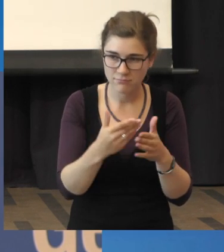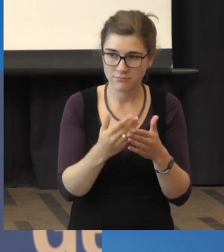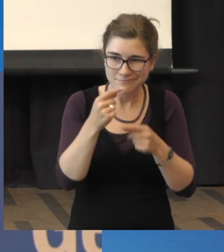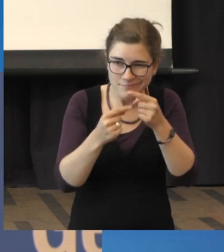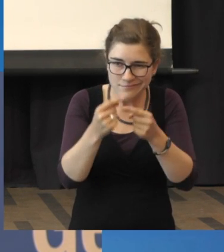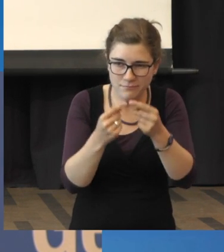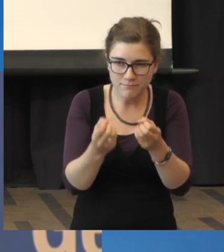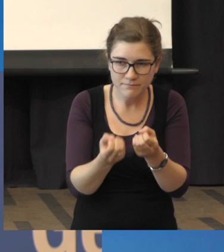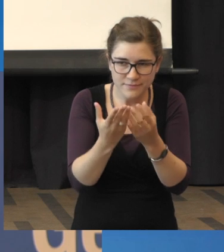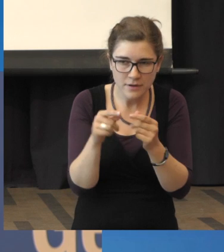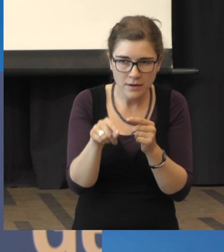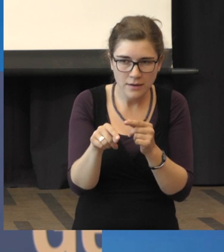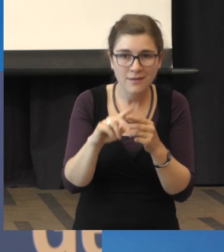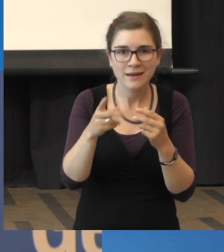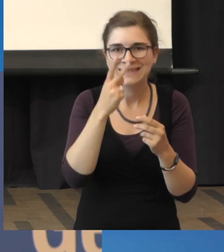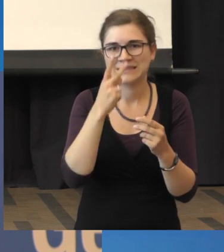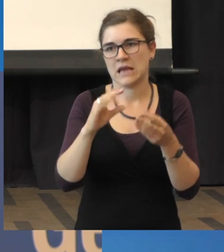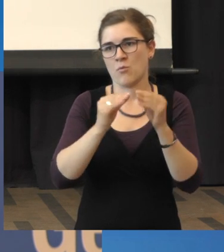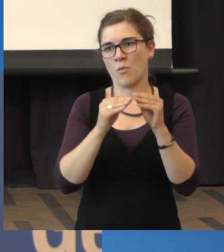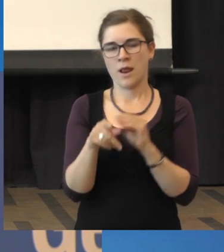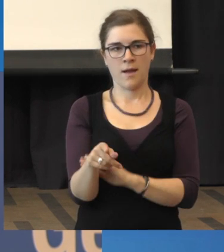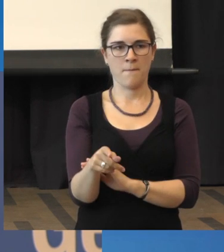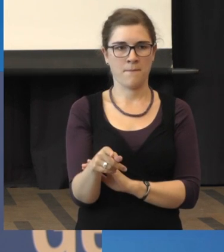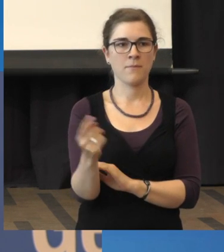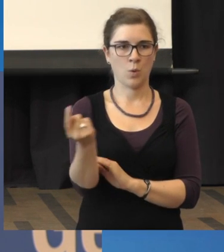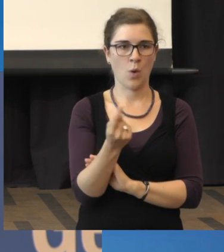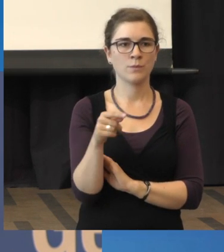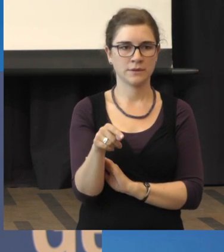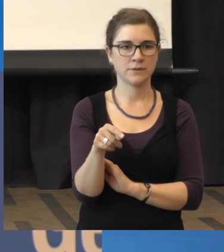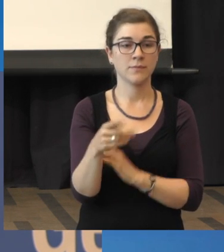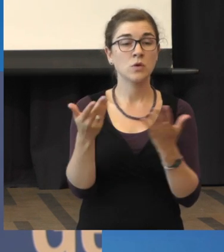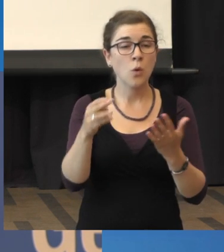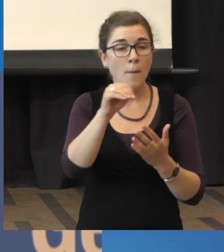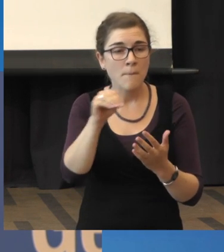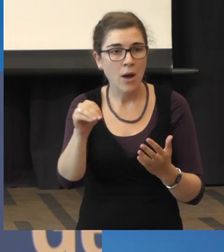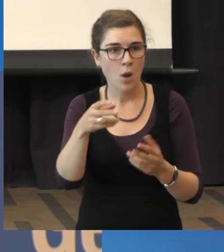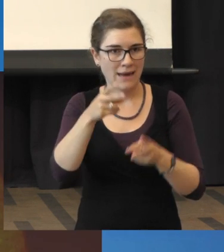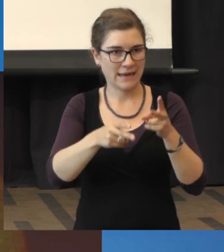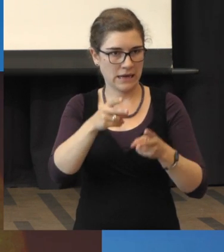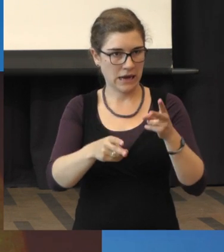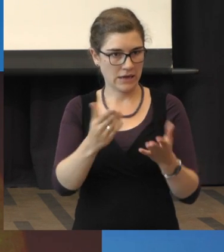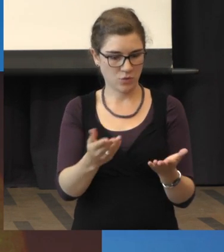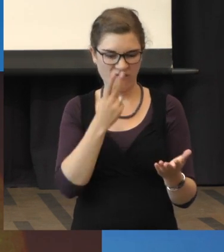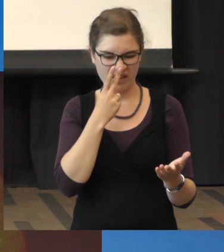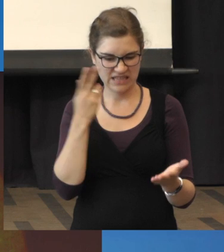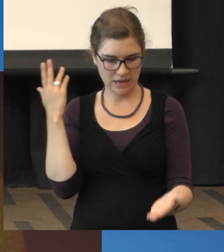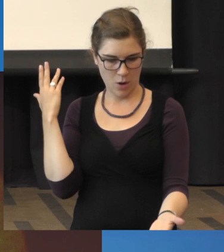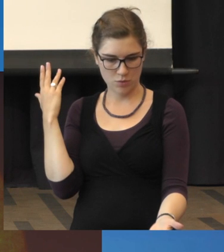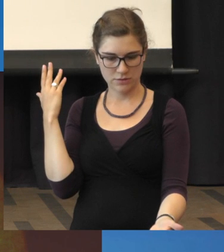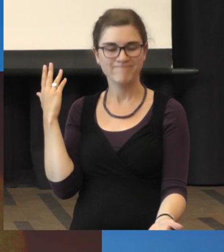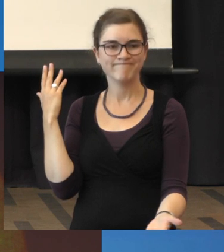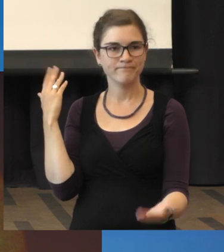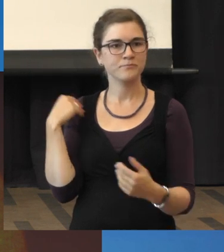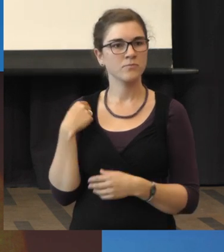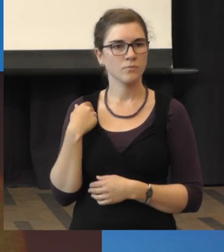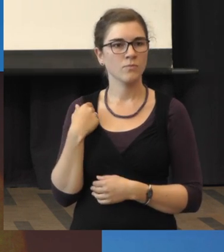abspielt, dann haben Sie Sehprobleme. Und eine Makuladegeneration sieht dann so aus. Sie sehen